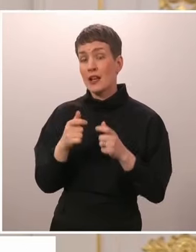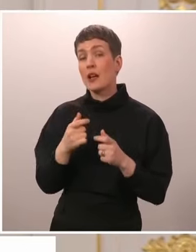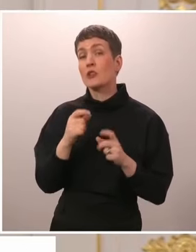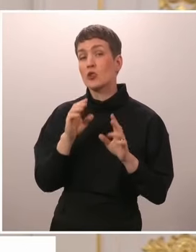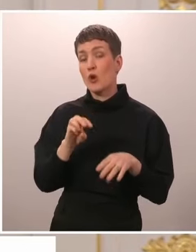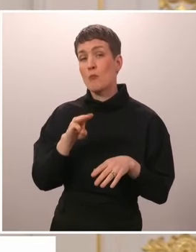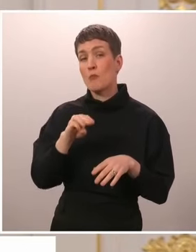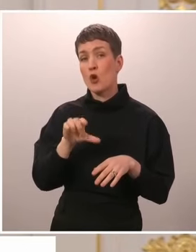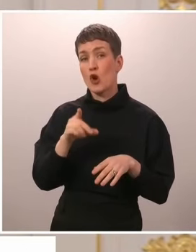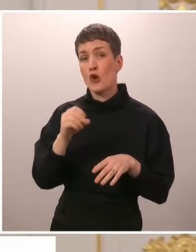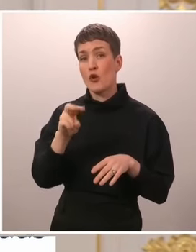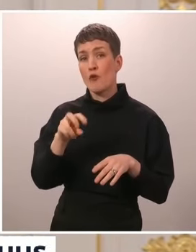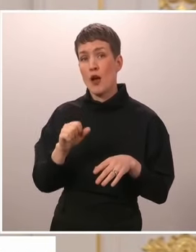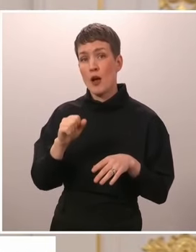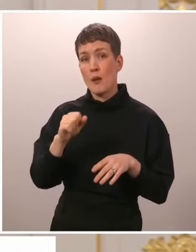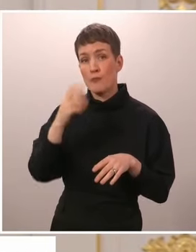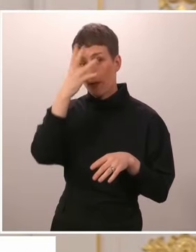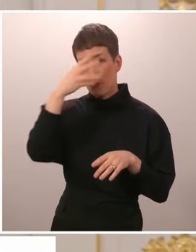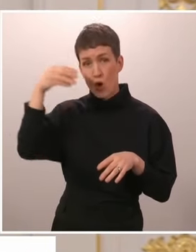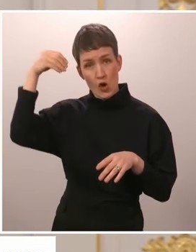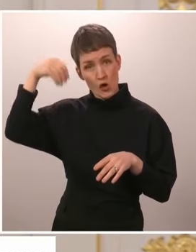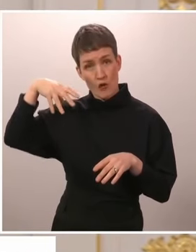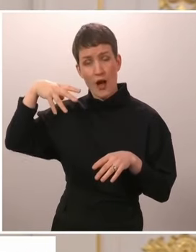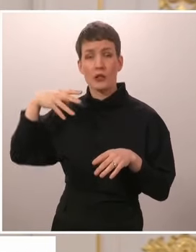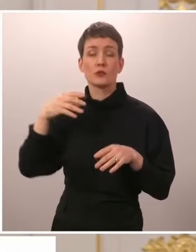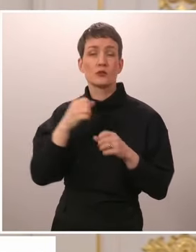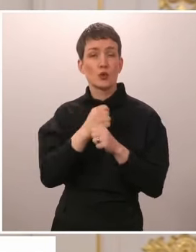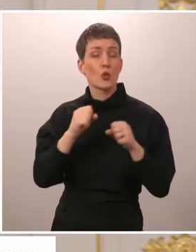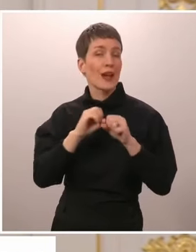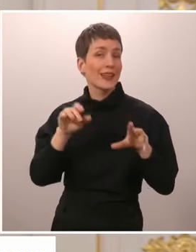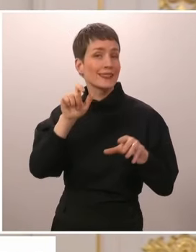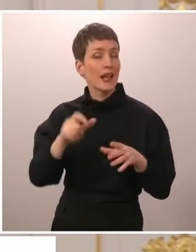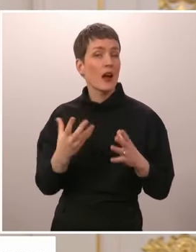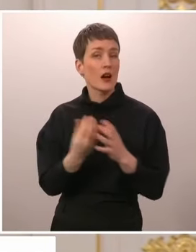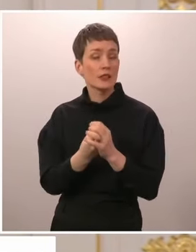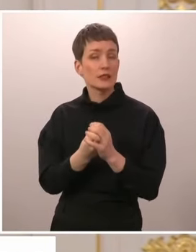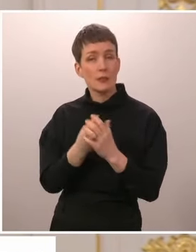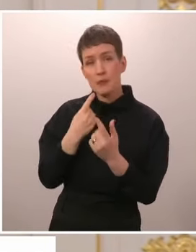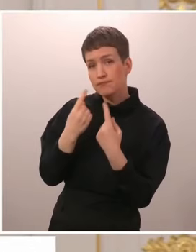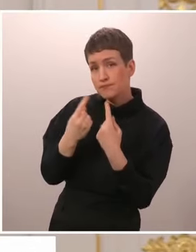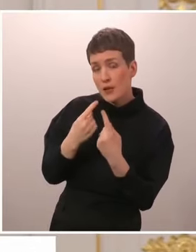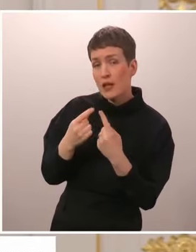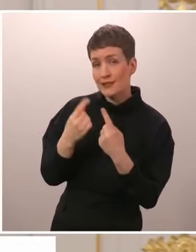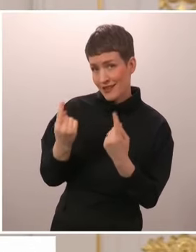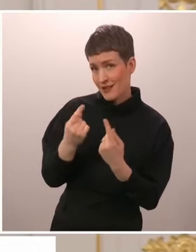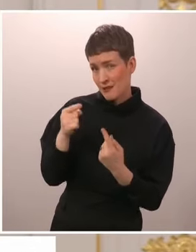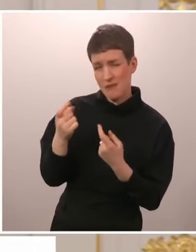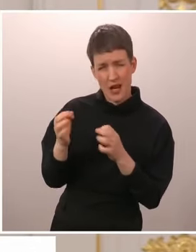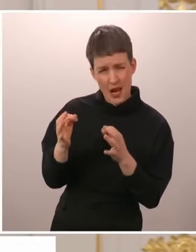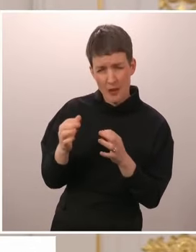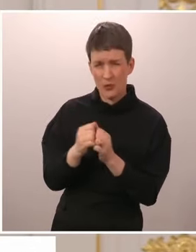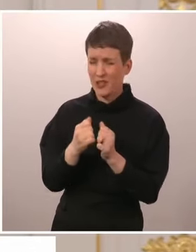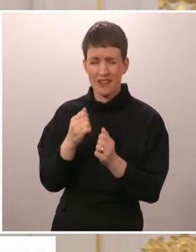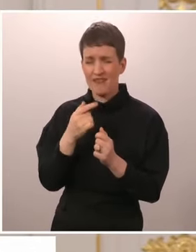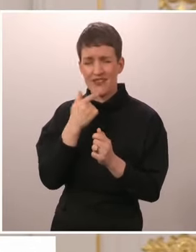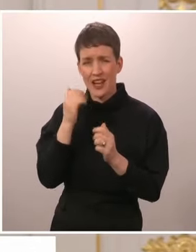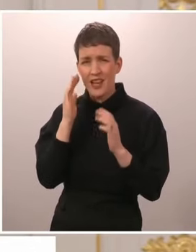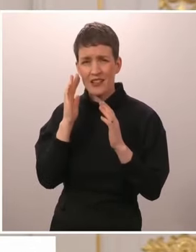Moldovan suurlähettilään kanssa tilanteesta. Mutta vielä ei ole varmaa, mihinkä suuntaan se menee.